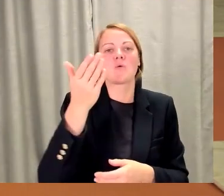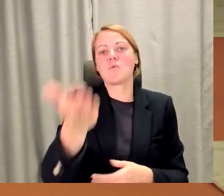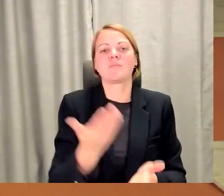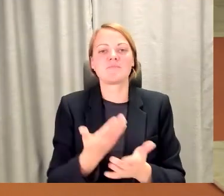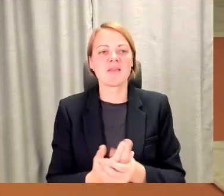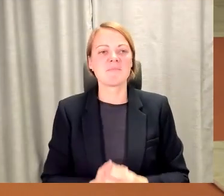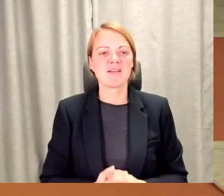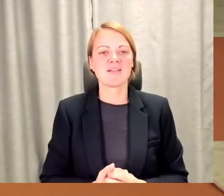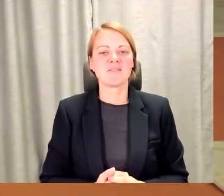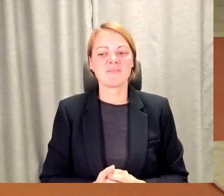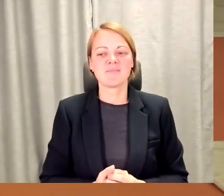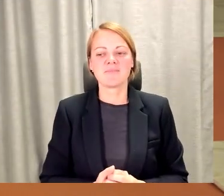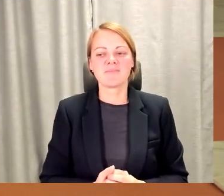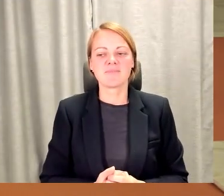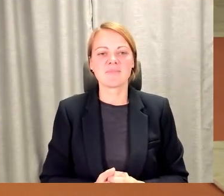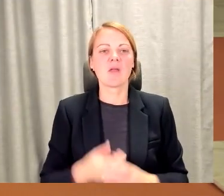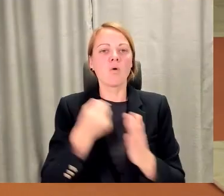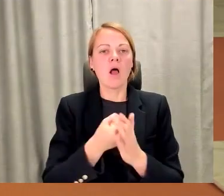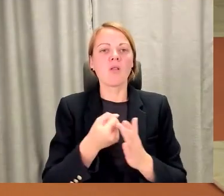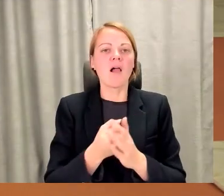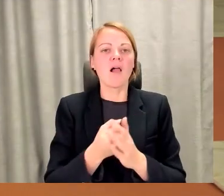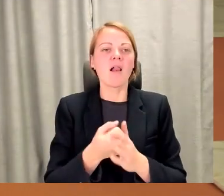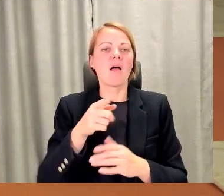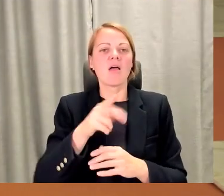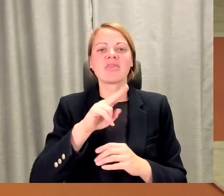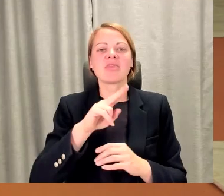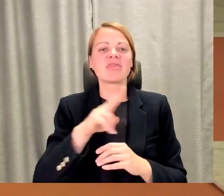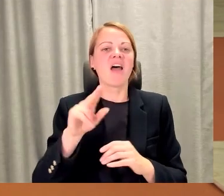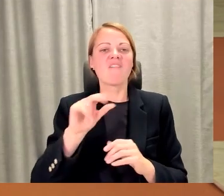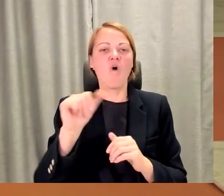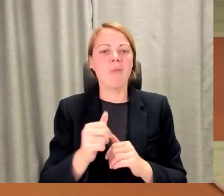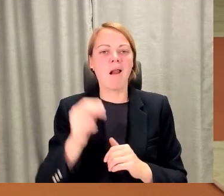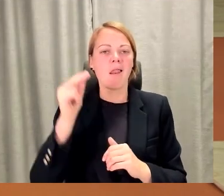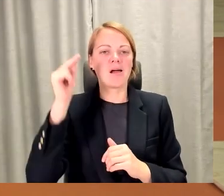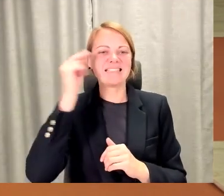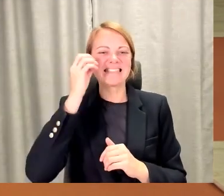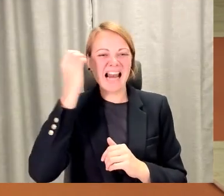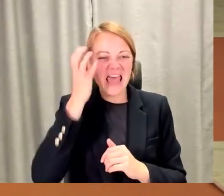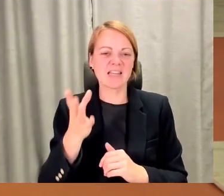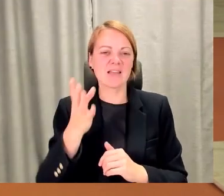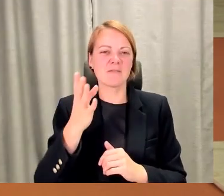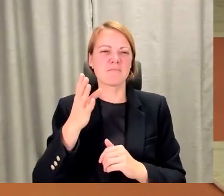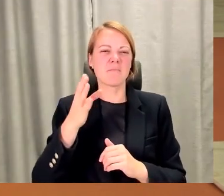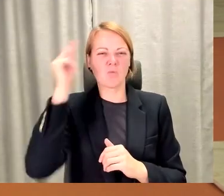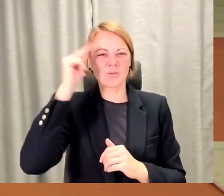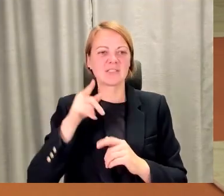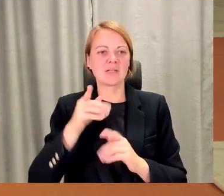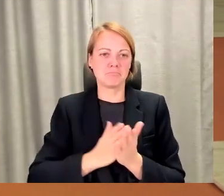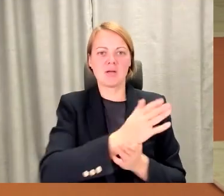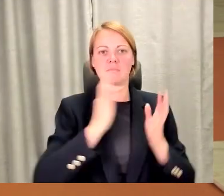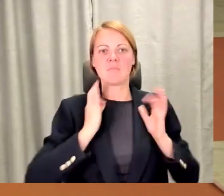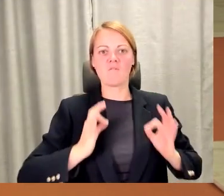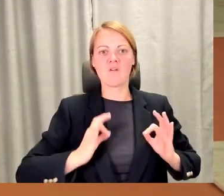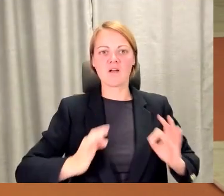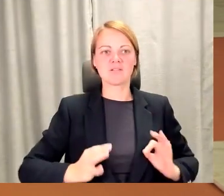Beigās neformālā izglītība aizved pie formālās izglītības. Tas ir tā ceļazība, absolūti. Es vēl vienu tādu, manuprāt, ļoti svarīgu lietu. Vēlos